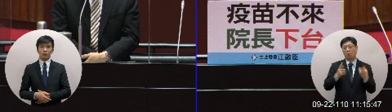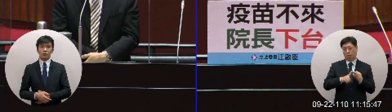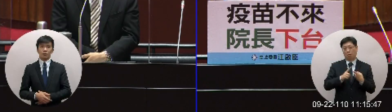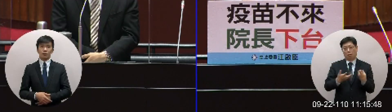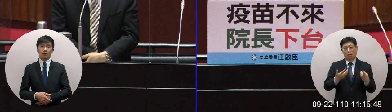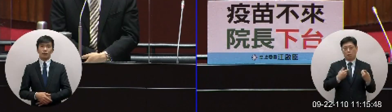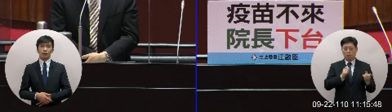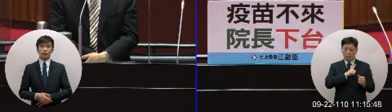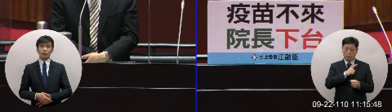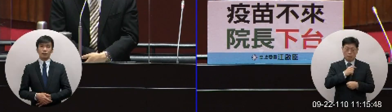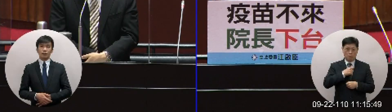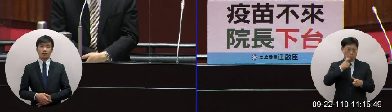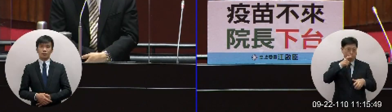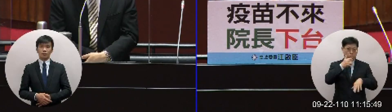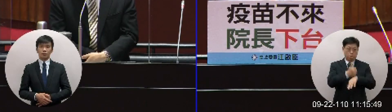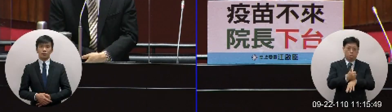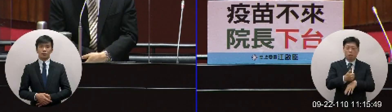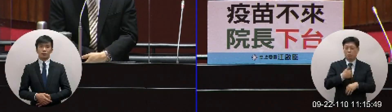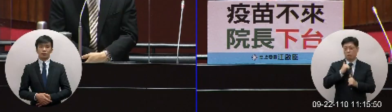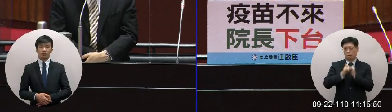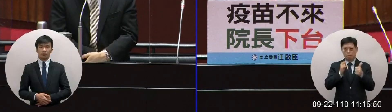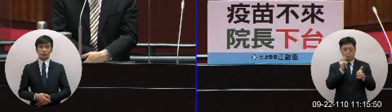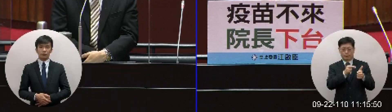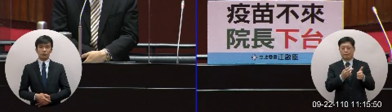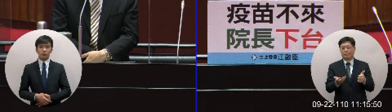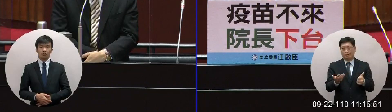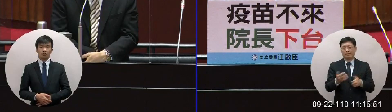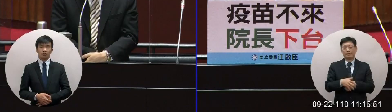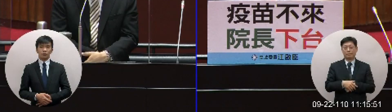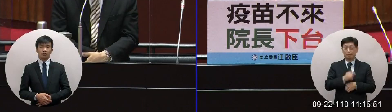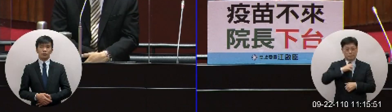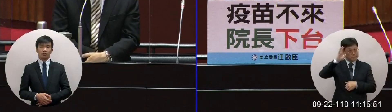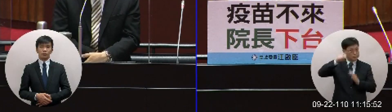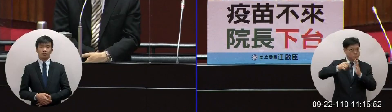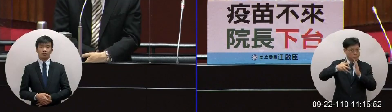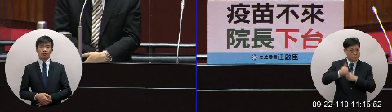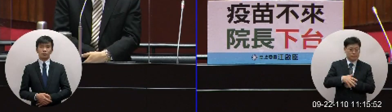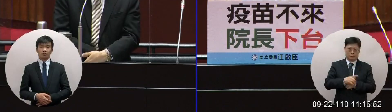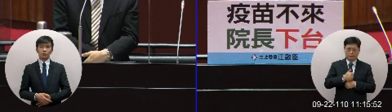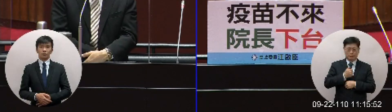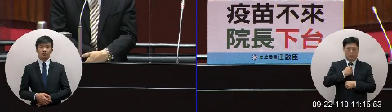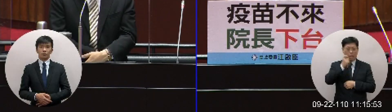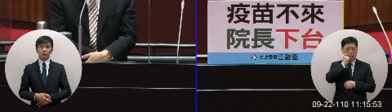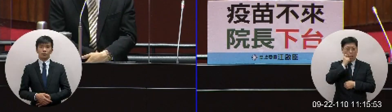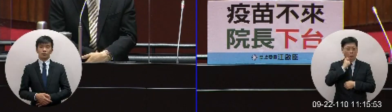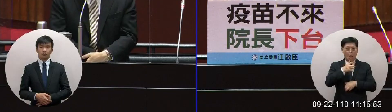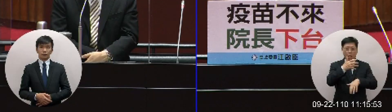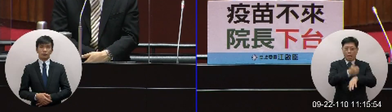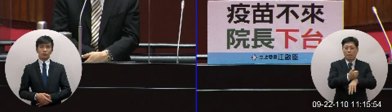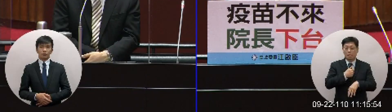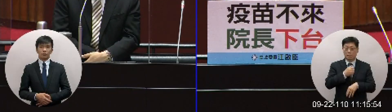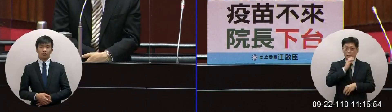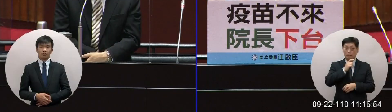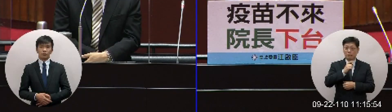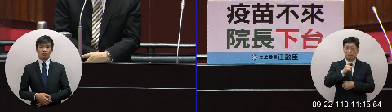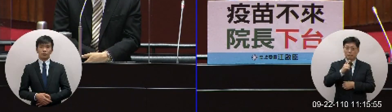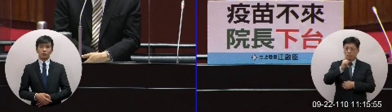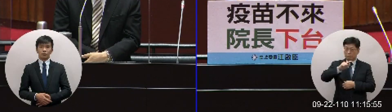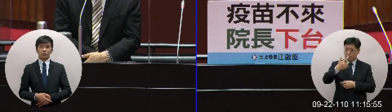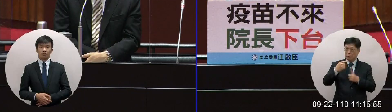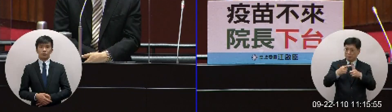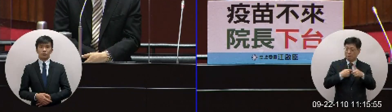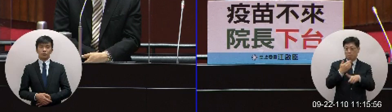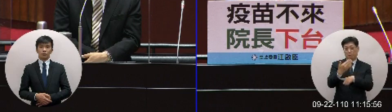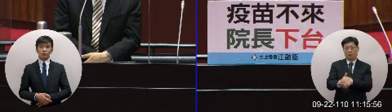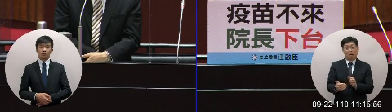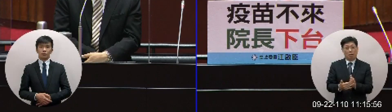怎麼有這麼戀戰的啊讓人民看看吧我們的蘇院長有多麼戀戰一千六百